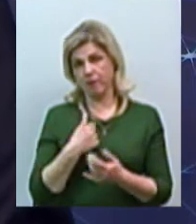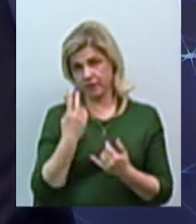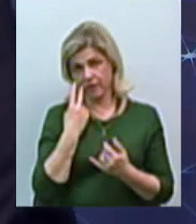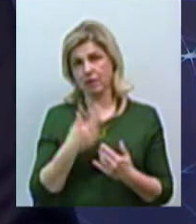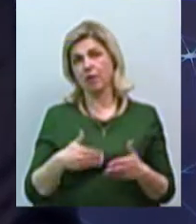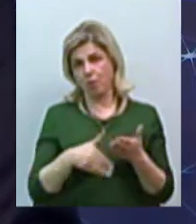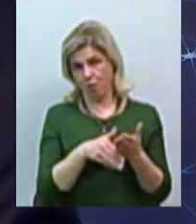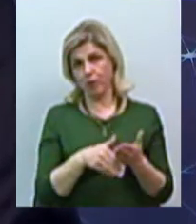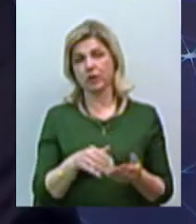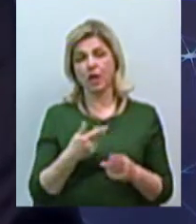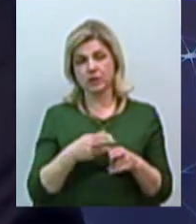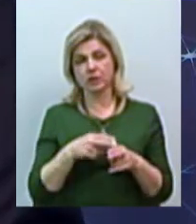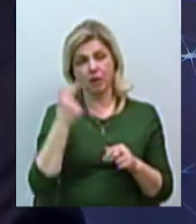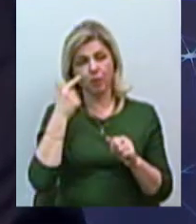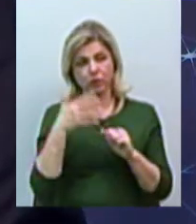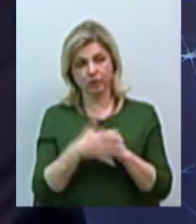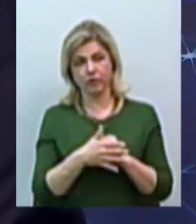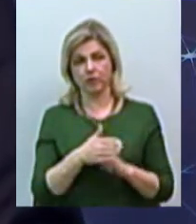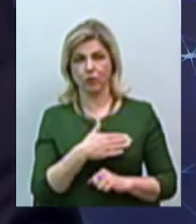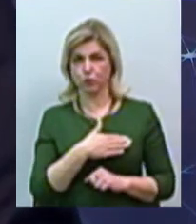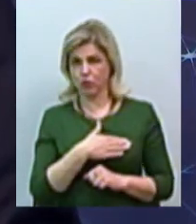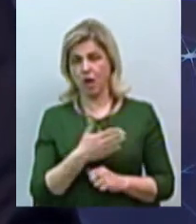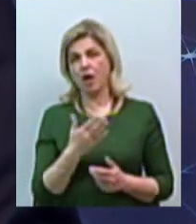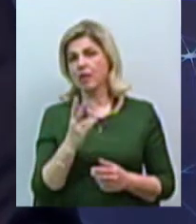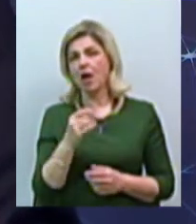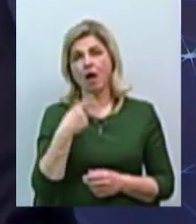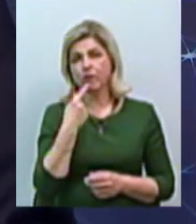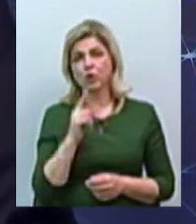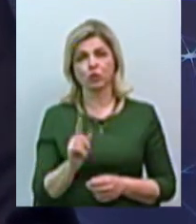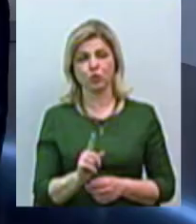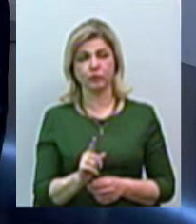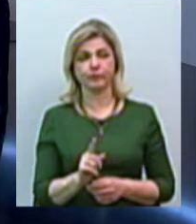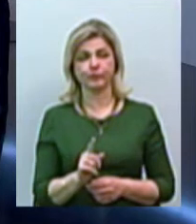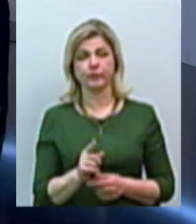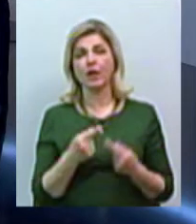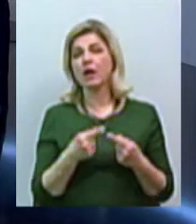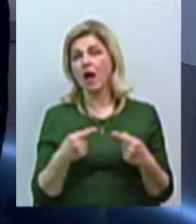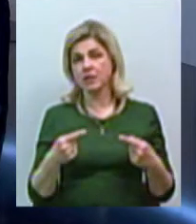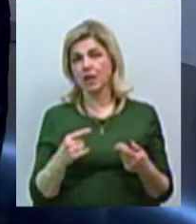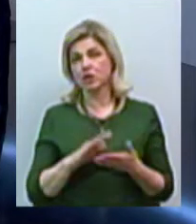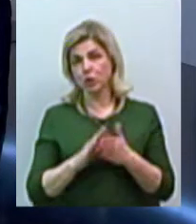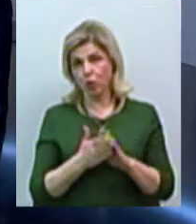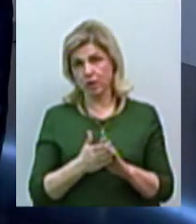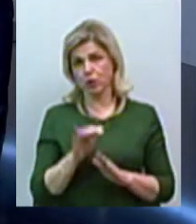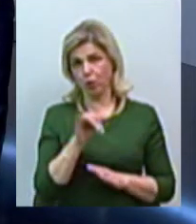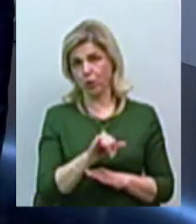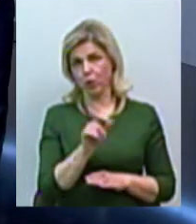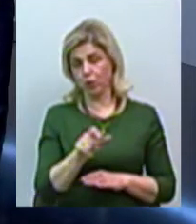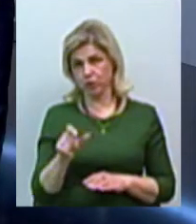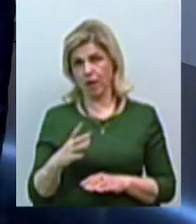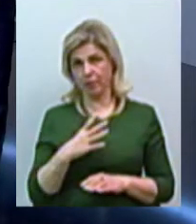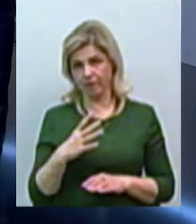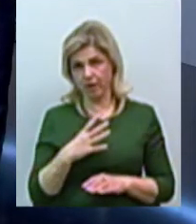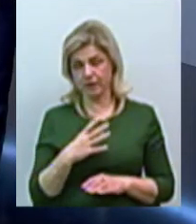зрозуміло. Це просто-напросто людяність, не кажучи про те, що... Ну, і різні ситуації у людей бувають. Тепер, що